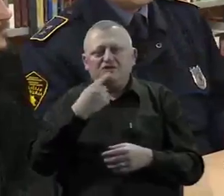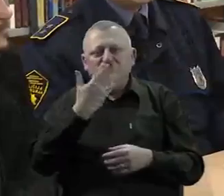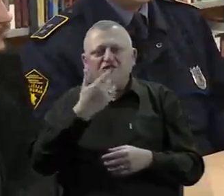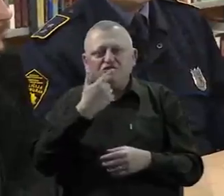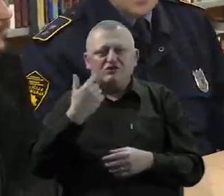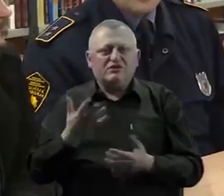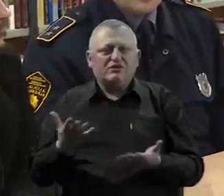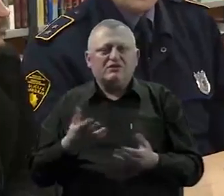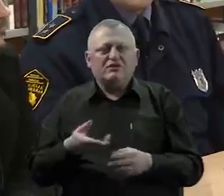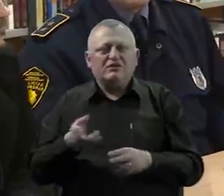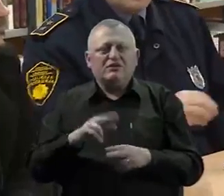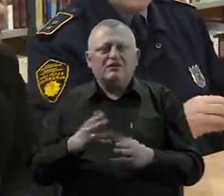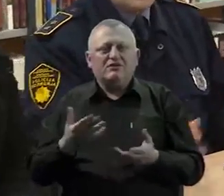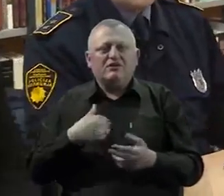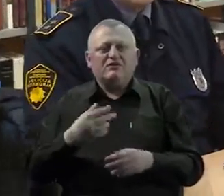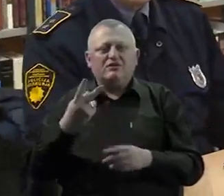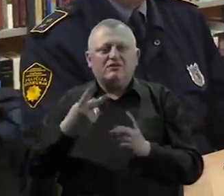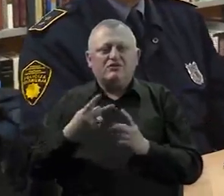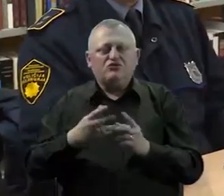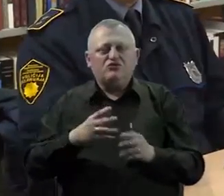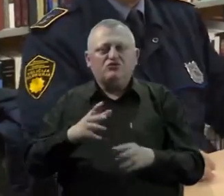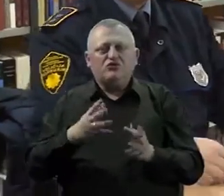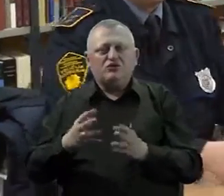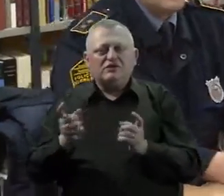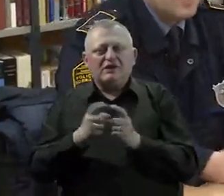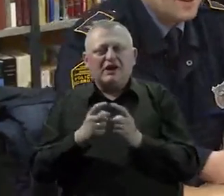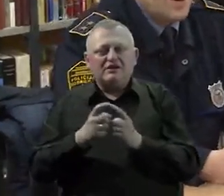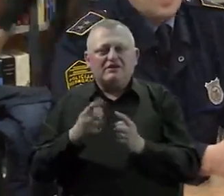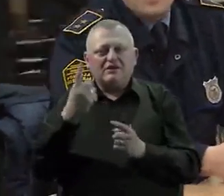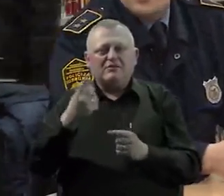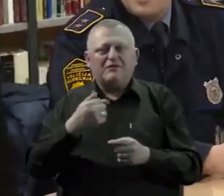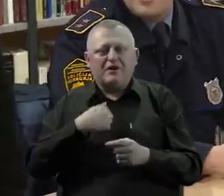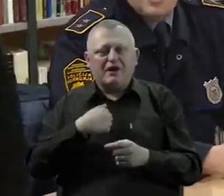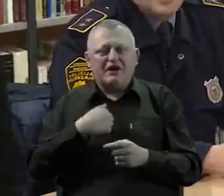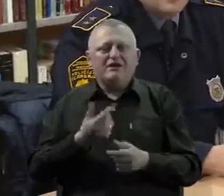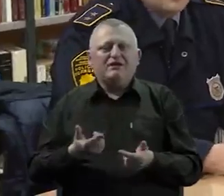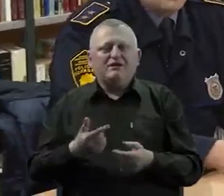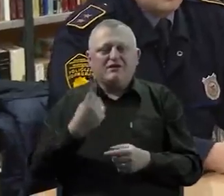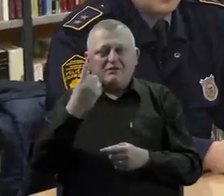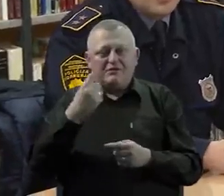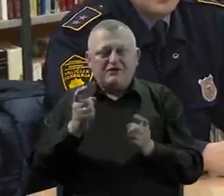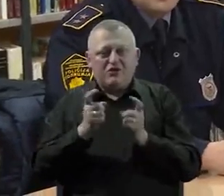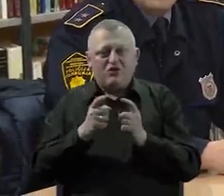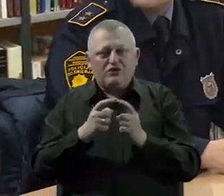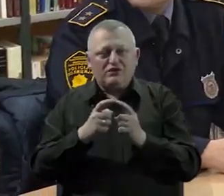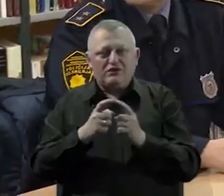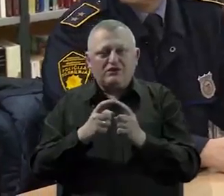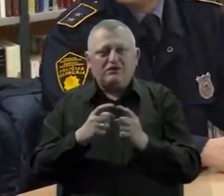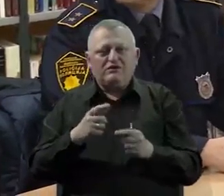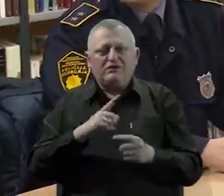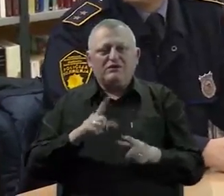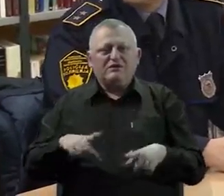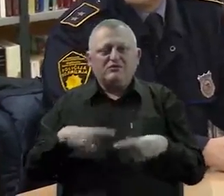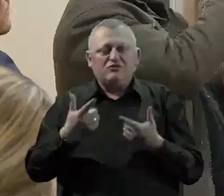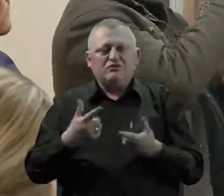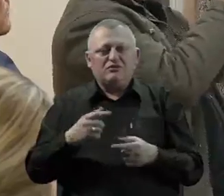i tako. Najčešće u stvari sam ja druga u nizu u kontaktima, prvo sestra pa ja. Tako da onaj prvi kontakt u stvari gotovo da nikada nisam